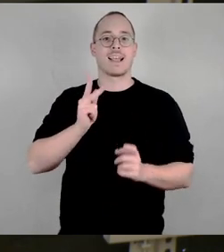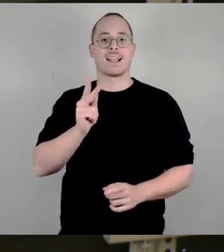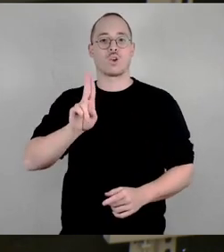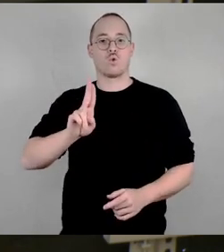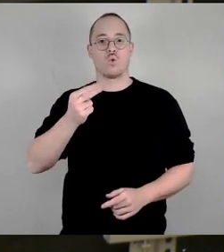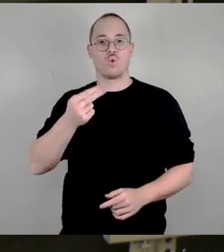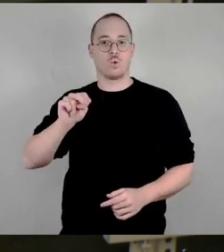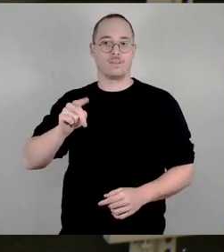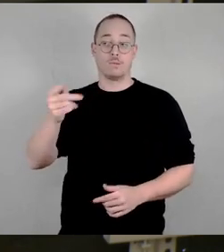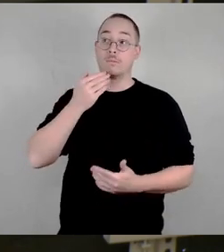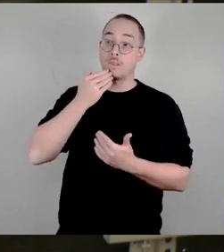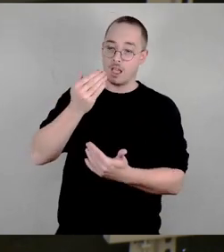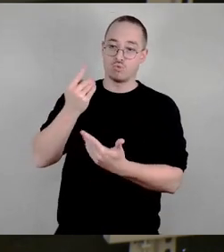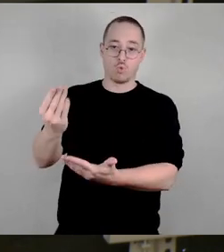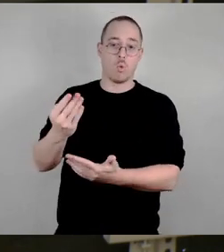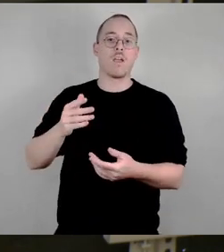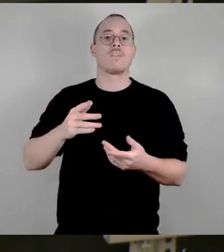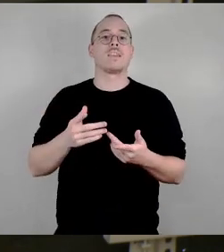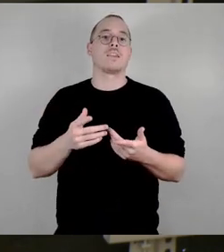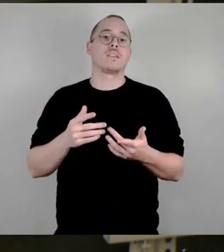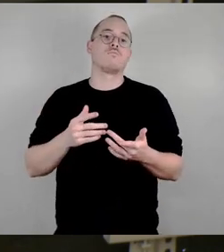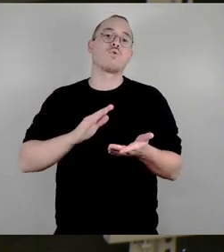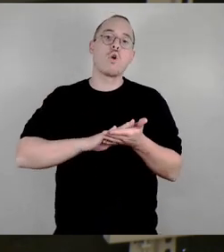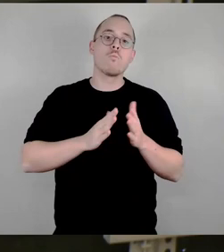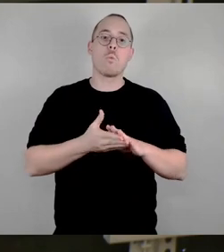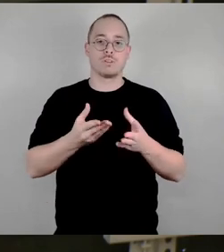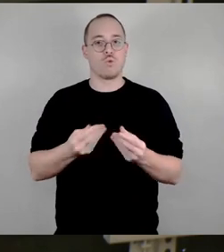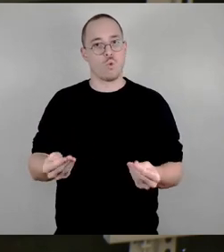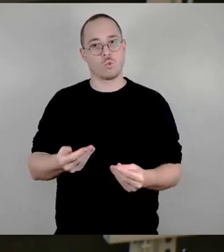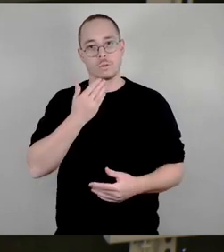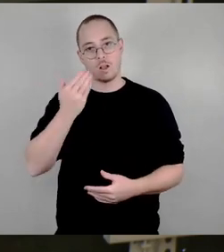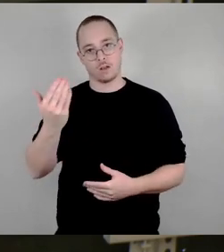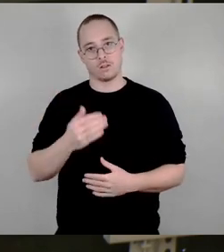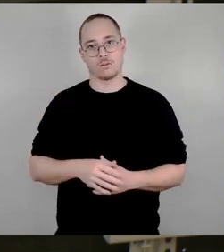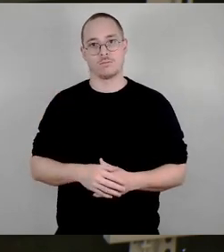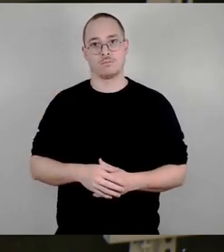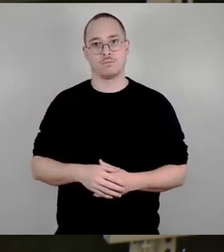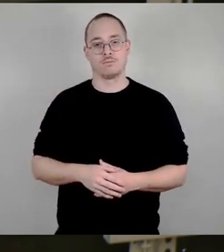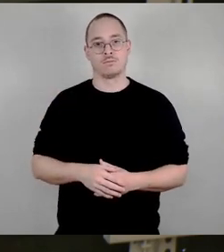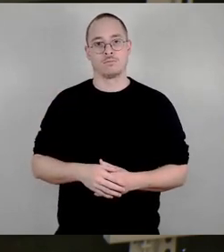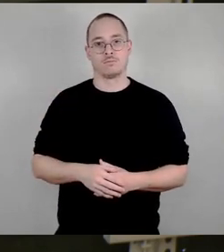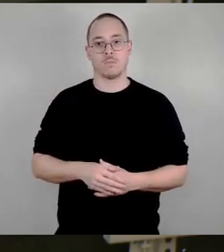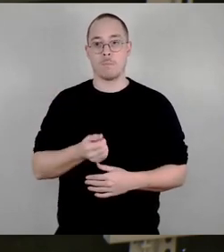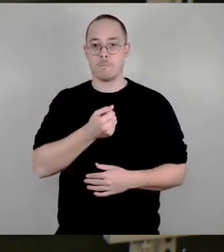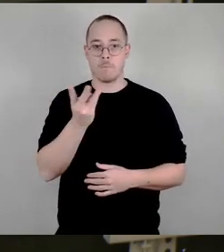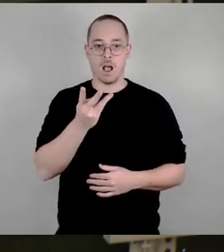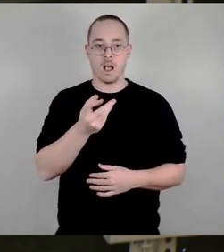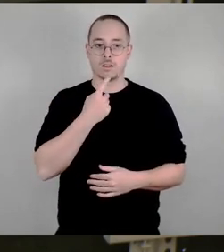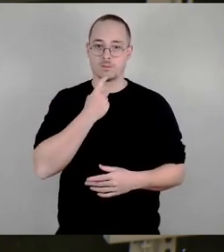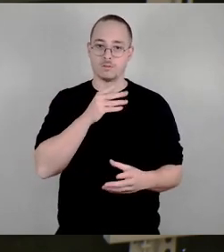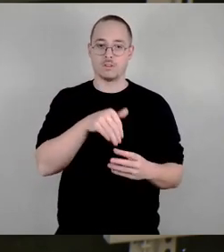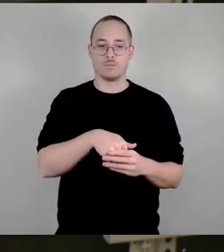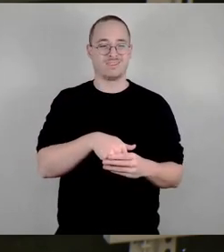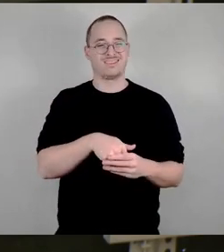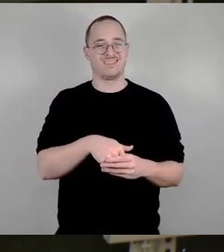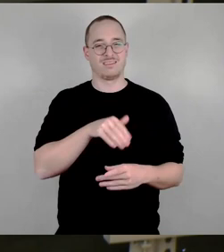Kompromisslösung uns vorgelegt hat. Kompromiss ist immer so, dass ein paar Sachen dabei sind, die man doof findet,